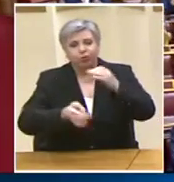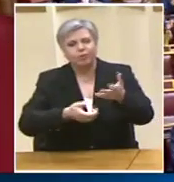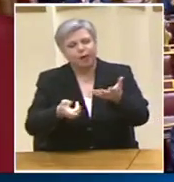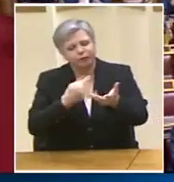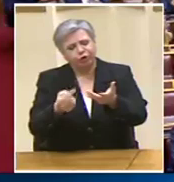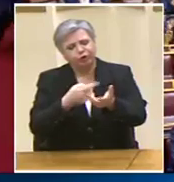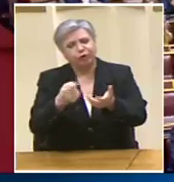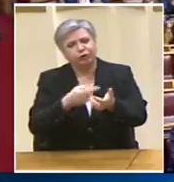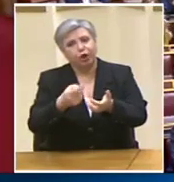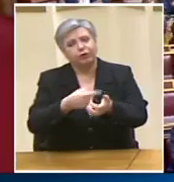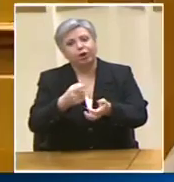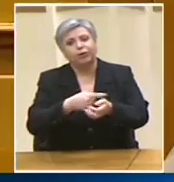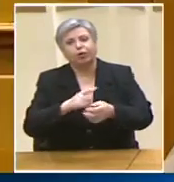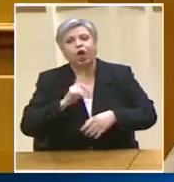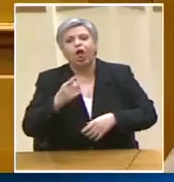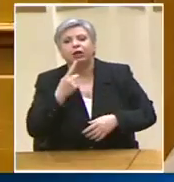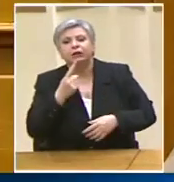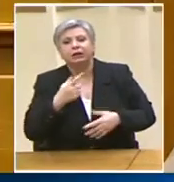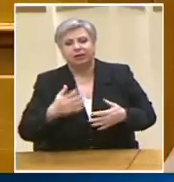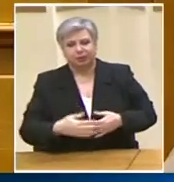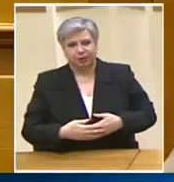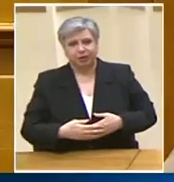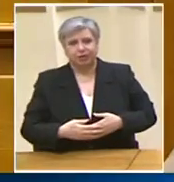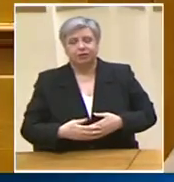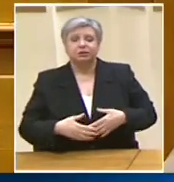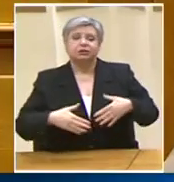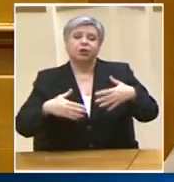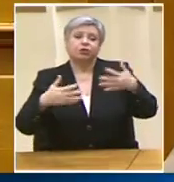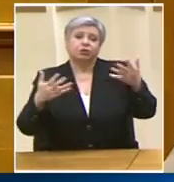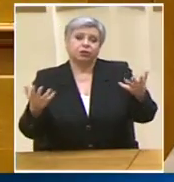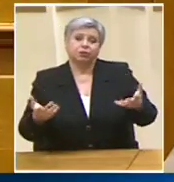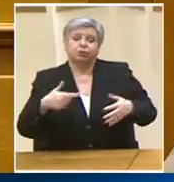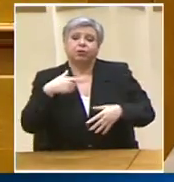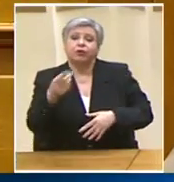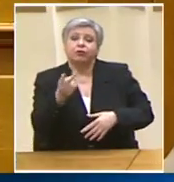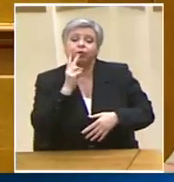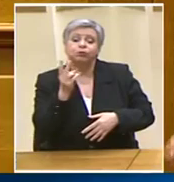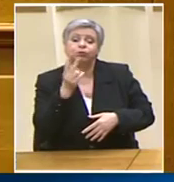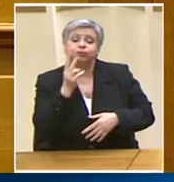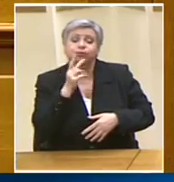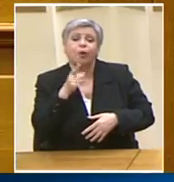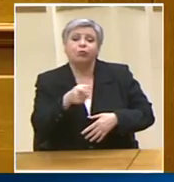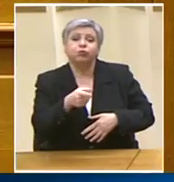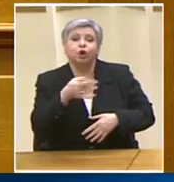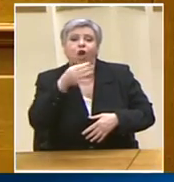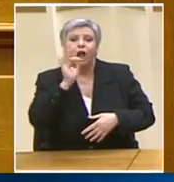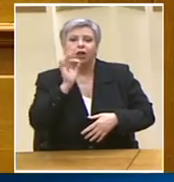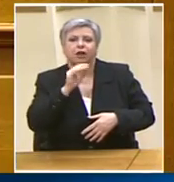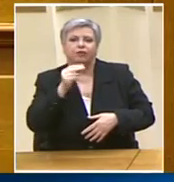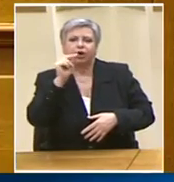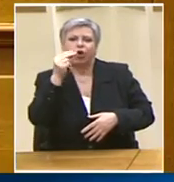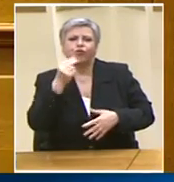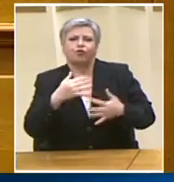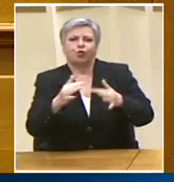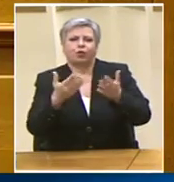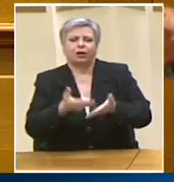ότι στο καφενείο της Βουλής καπνίζανε και είχανε τα σάκια στα τσιγάρα ο ελληνικός λαός θα βγάλει τα